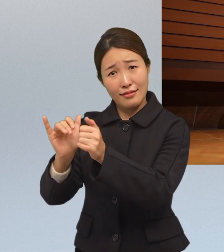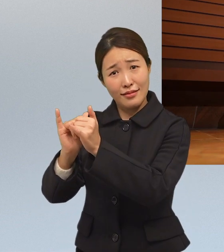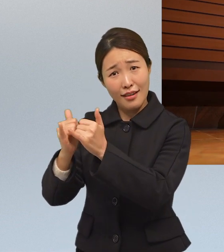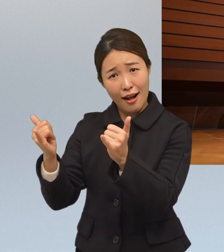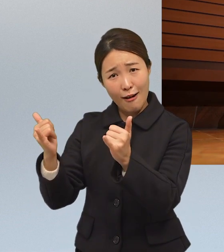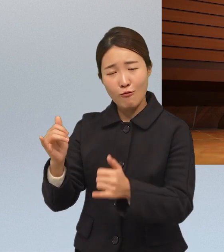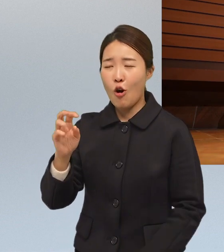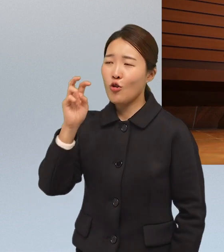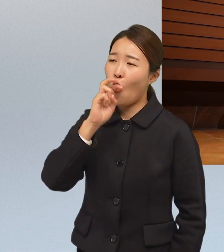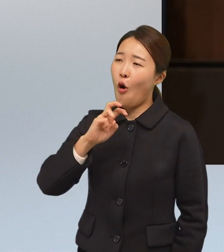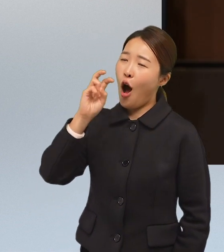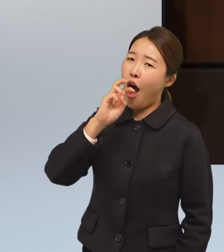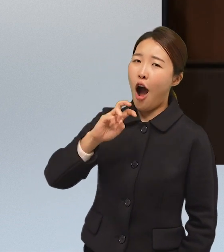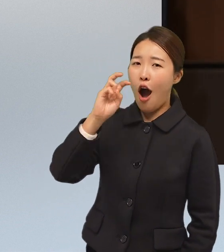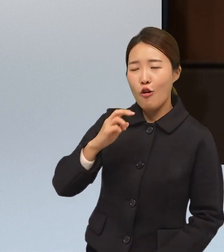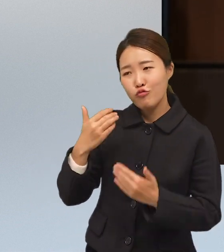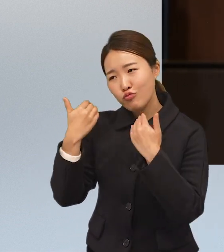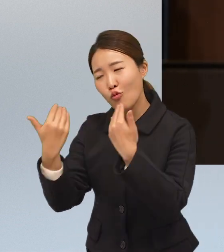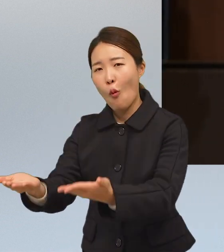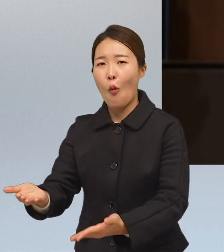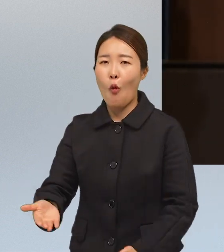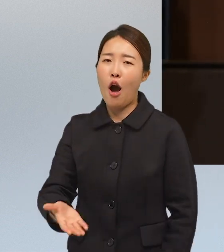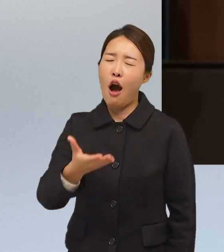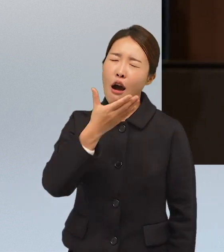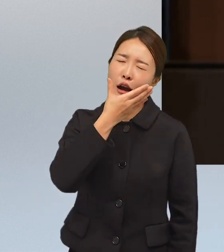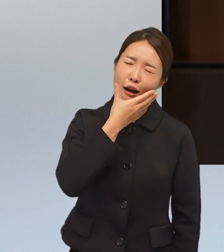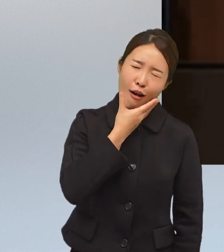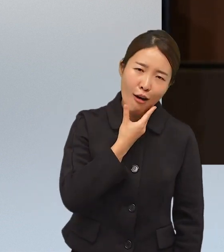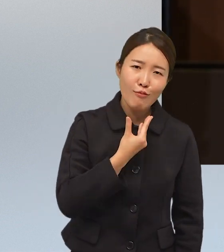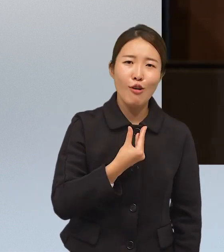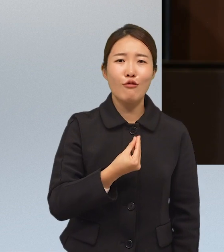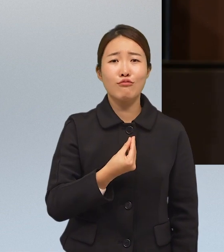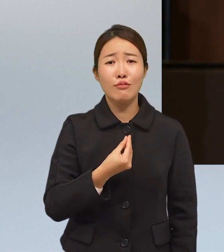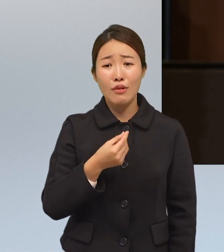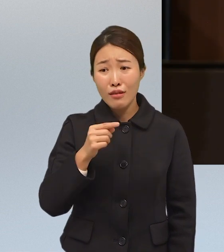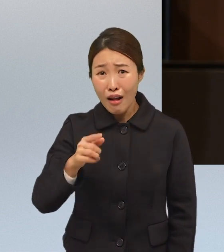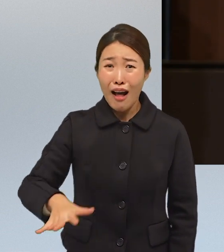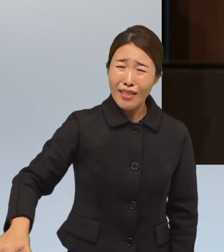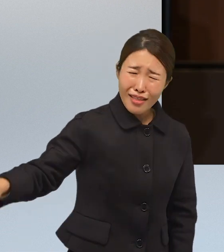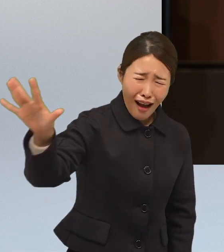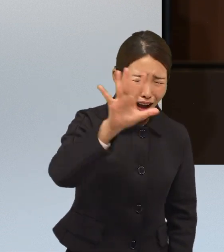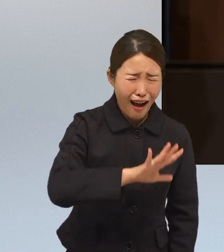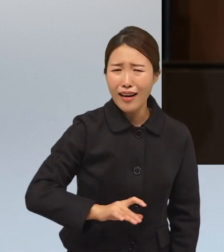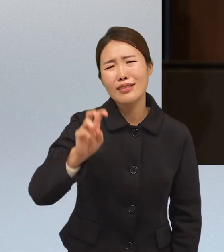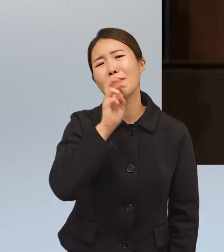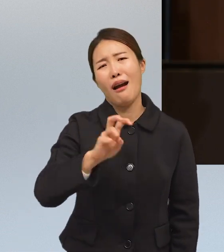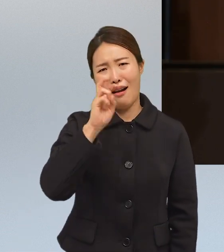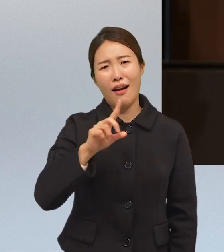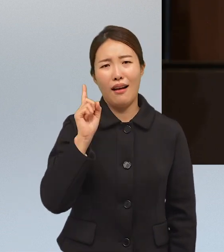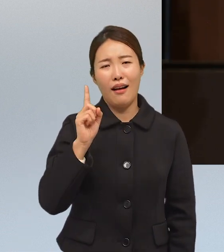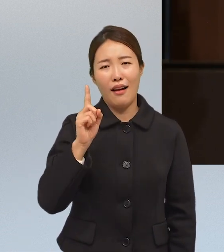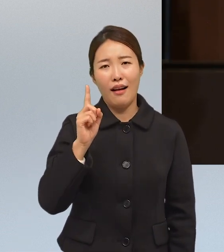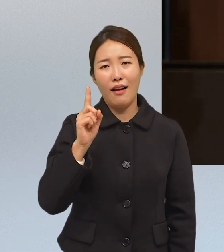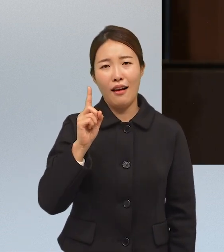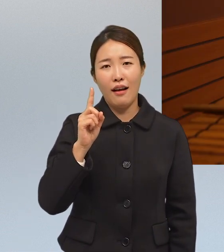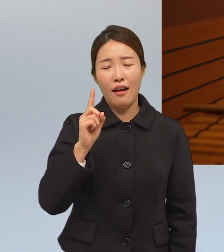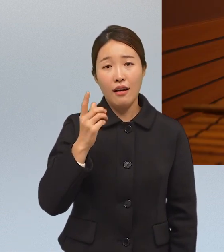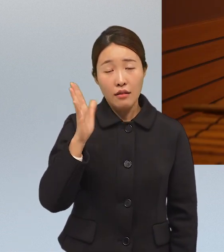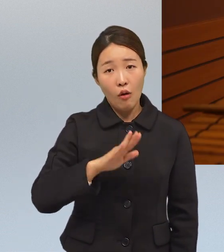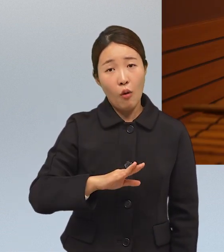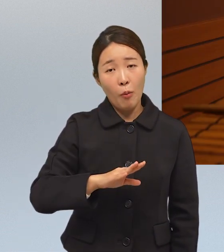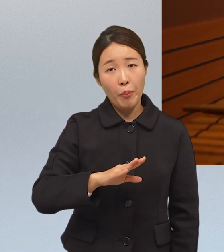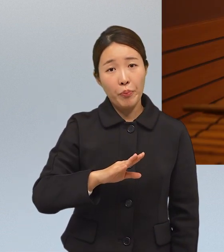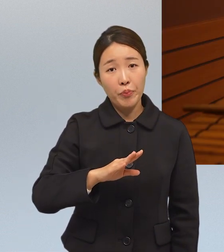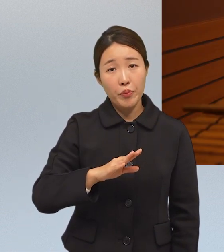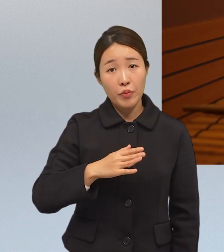사랑하는 사람한테 둘이 부러주고 행복하고 그런 거 다 음악 그래서